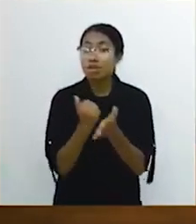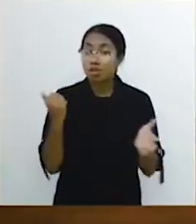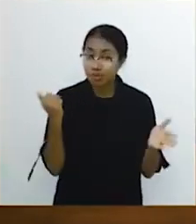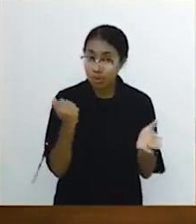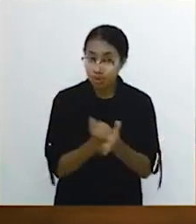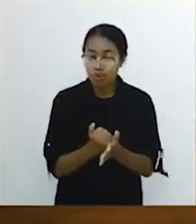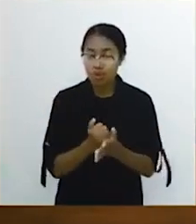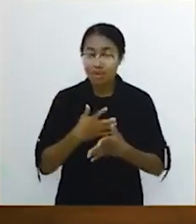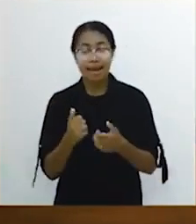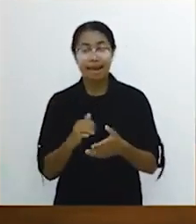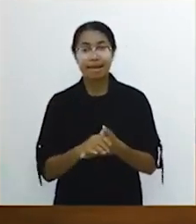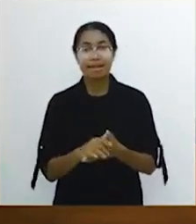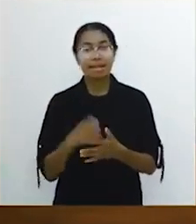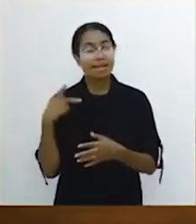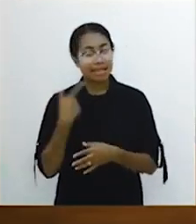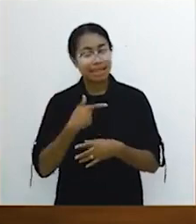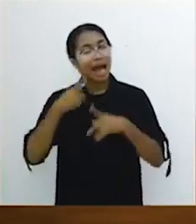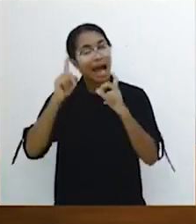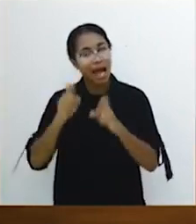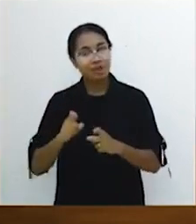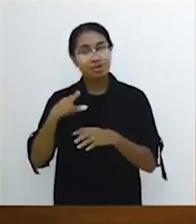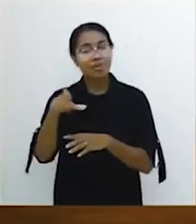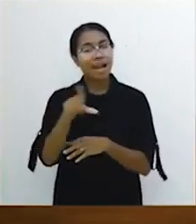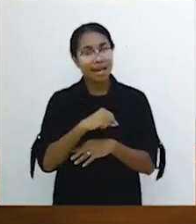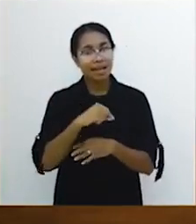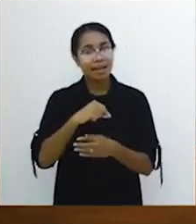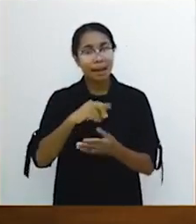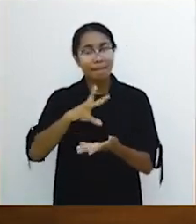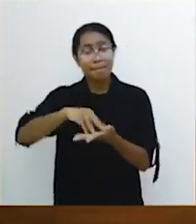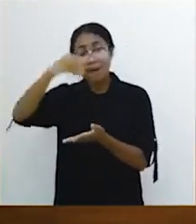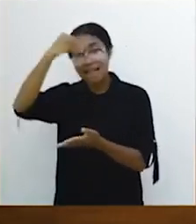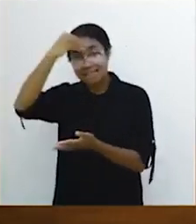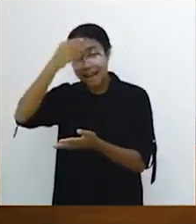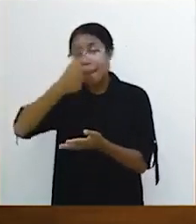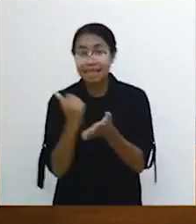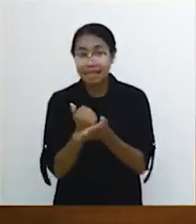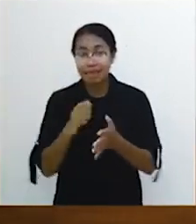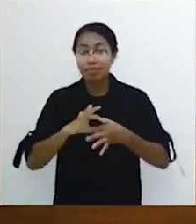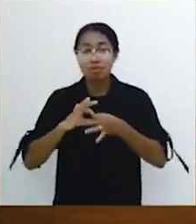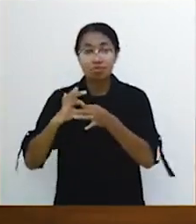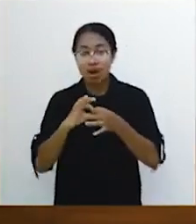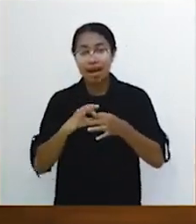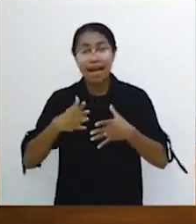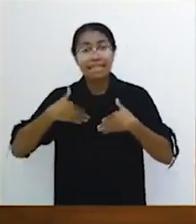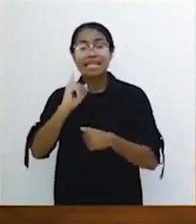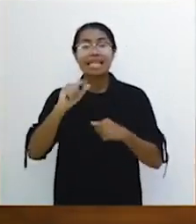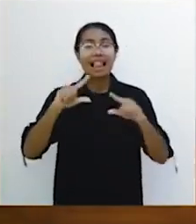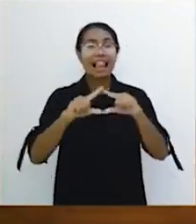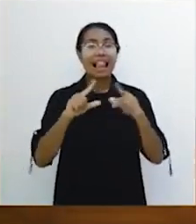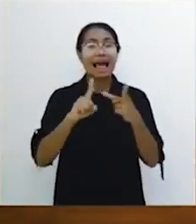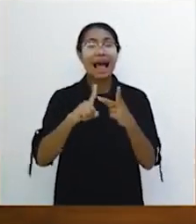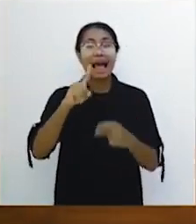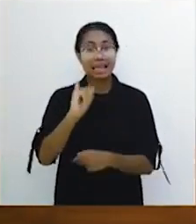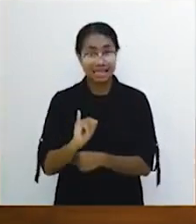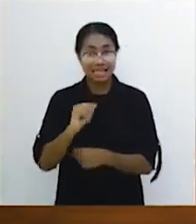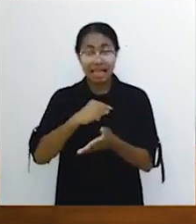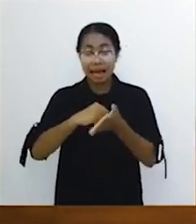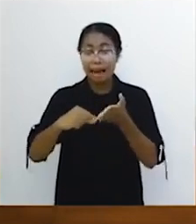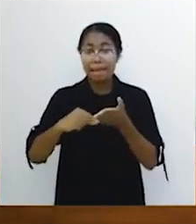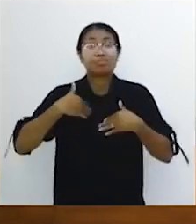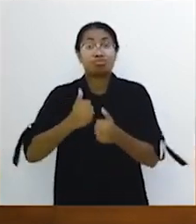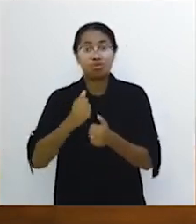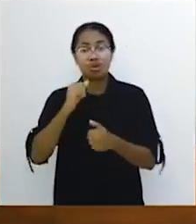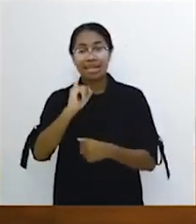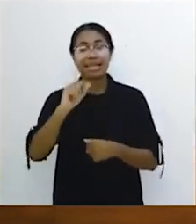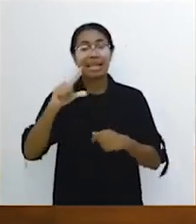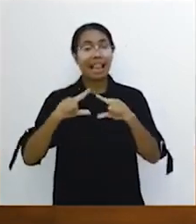-betul disembuhkan. Kita harus menarik pelajaran penting terkait dengan kesembuhan ilahi. Yang namanya kesembuhan